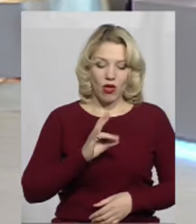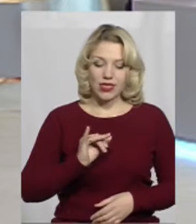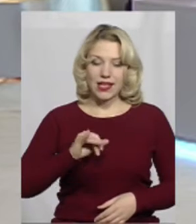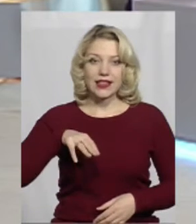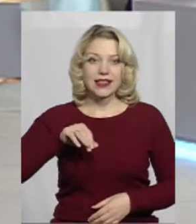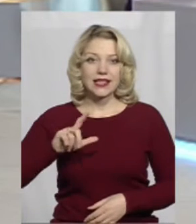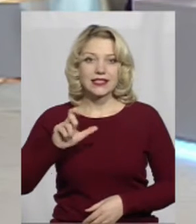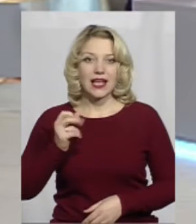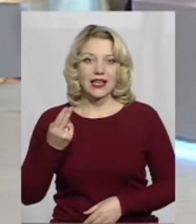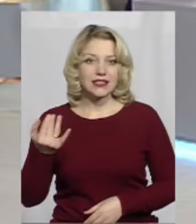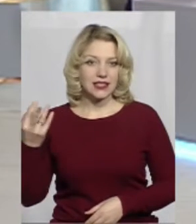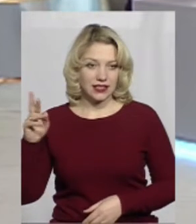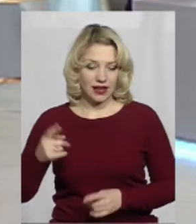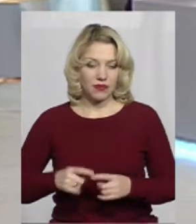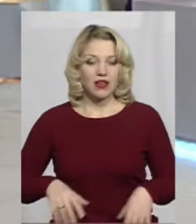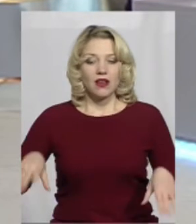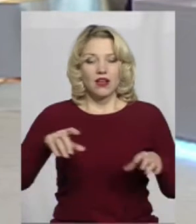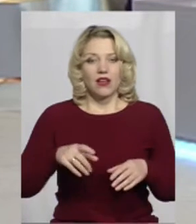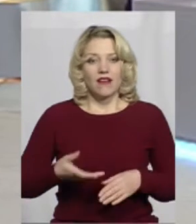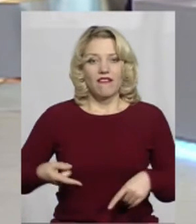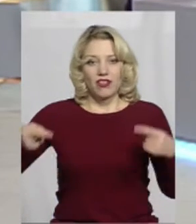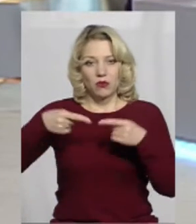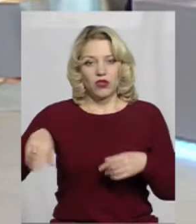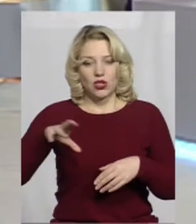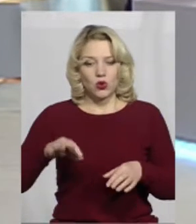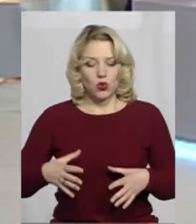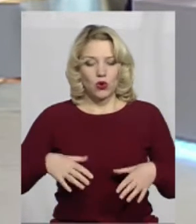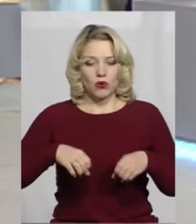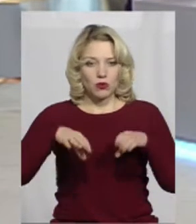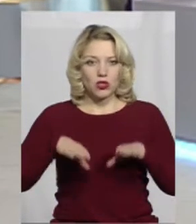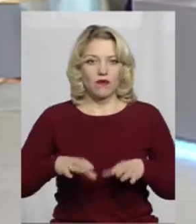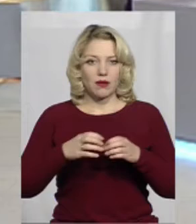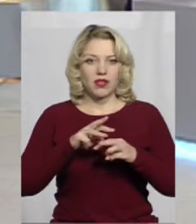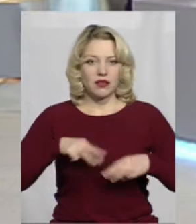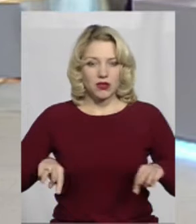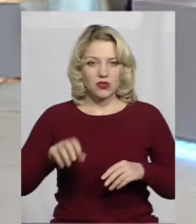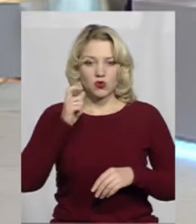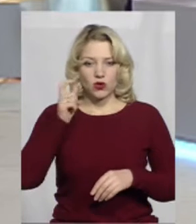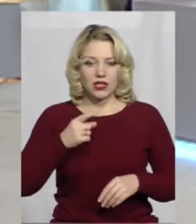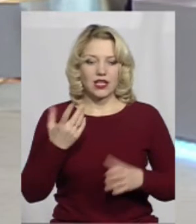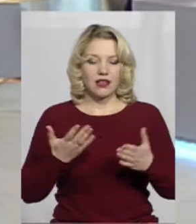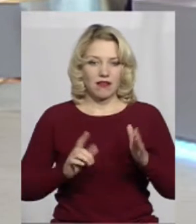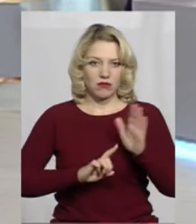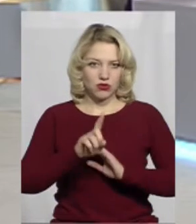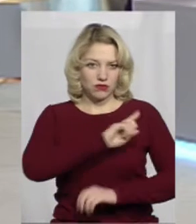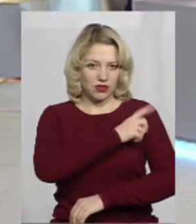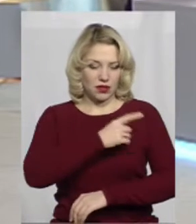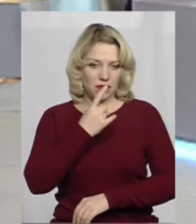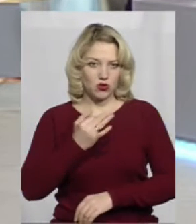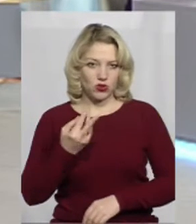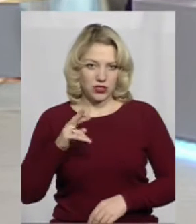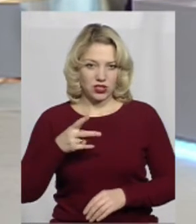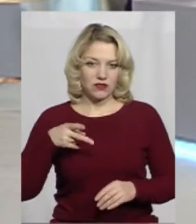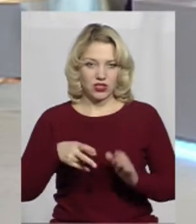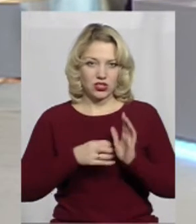Відповідно до постанови Кабінету міністрів України, яка набрала чинності 1 січня 2019 року, програма